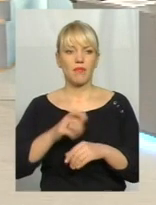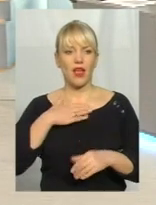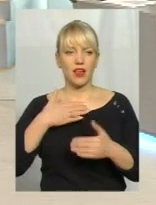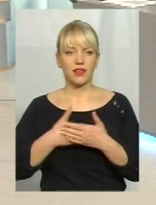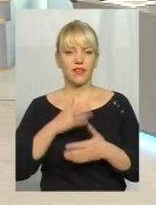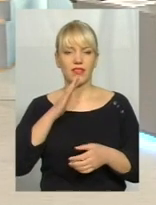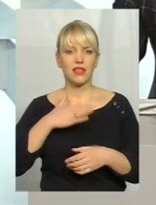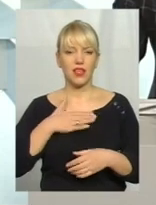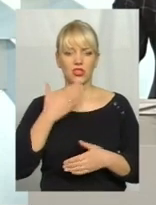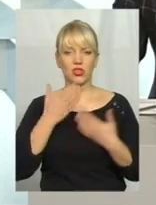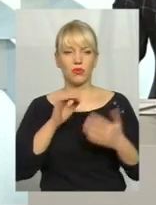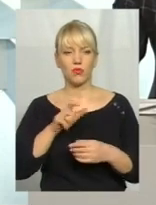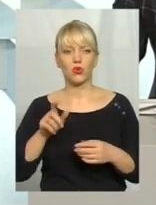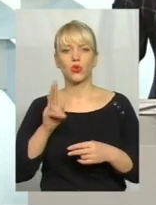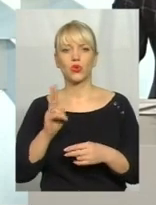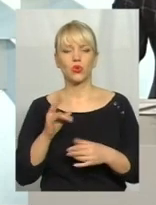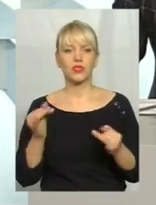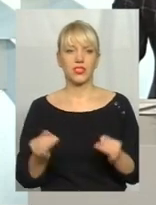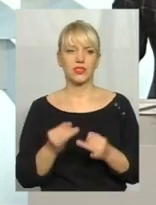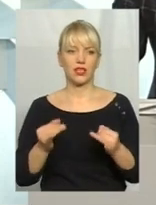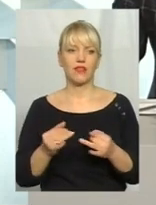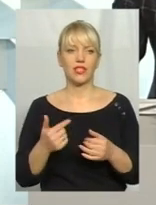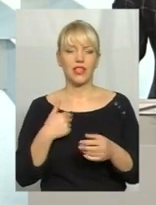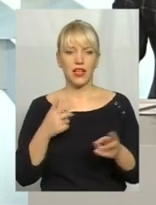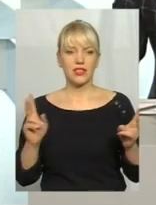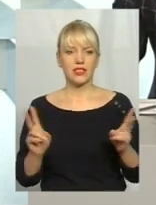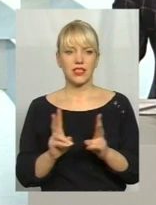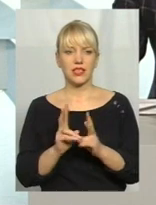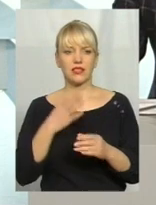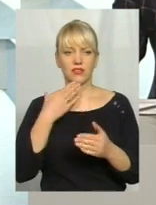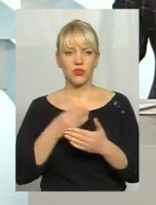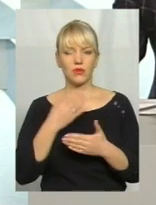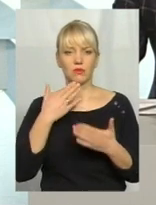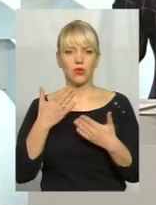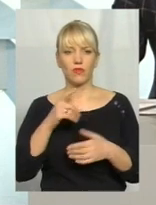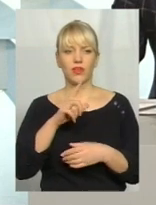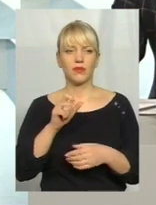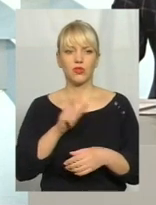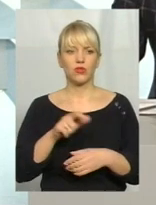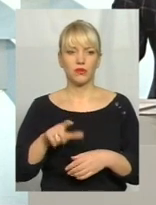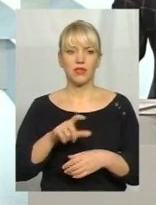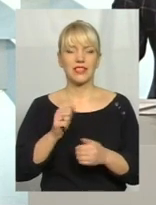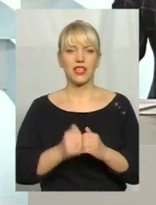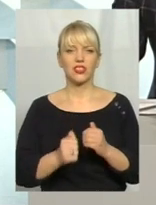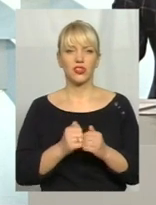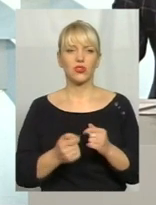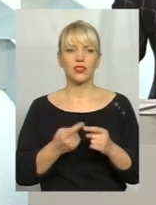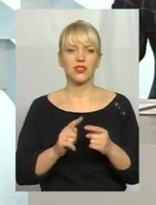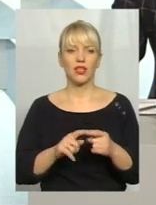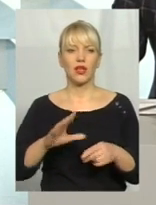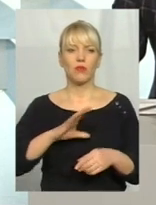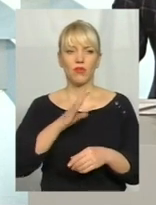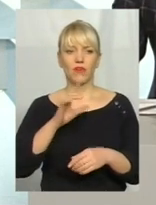респонденти, які зацікавлені. І я от стикаюся в своєму спілкуванні з людьми, що зачасту це бувають люди